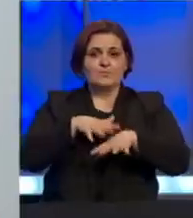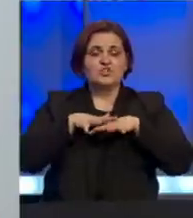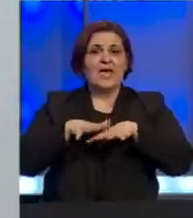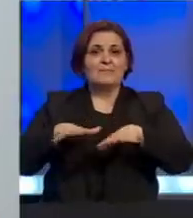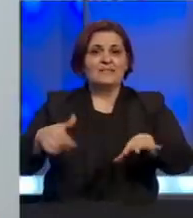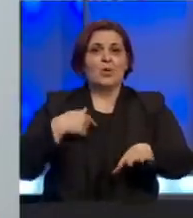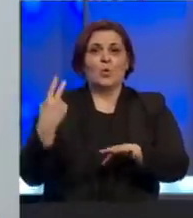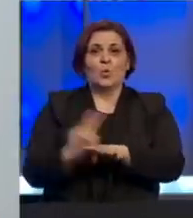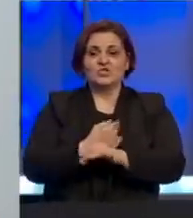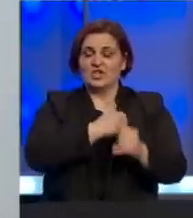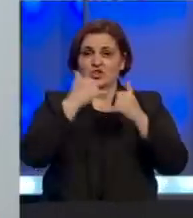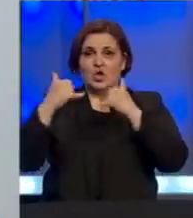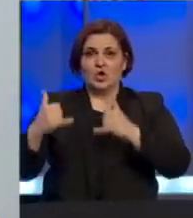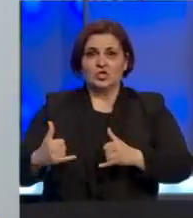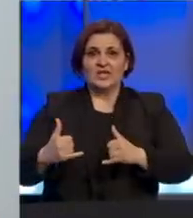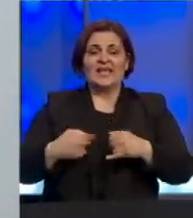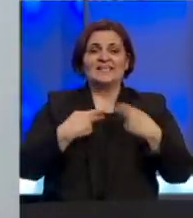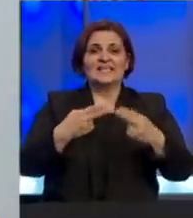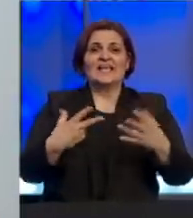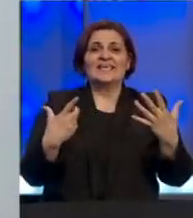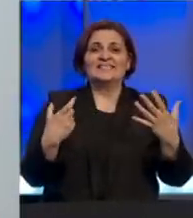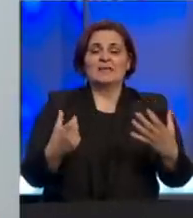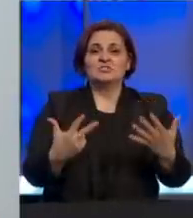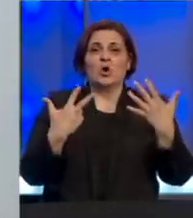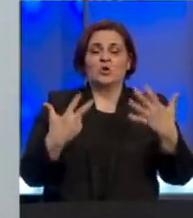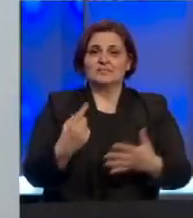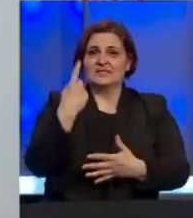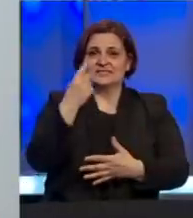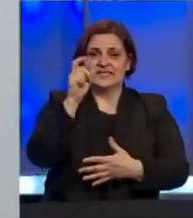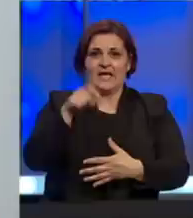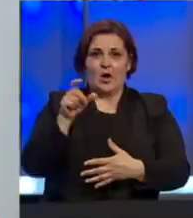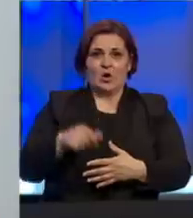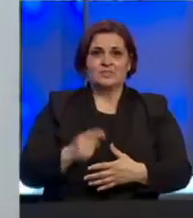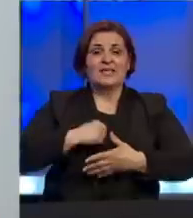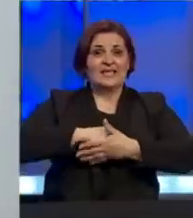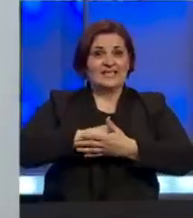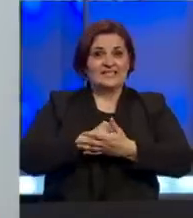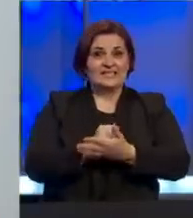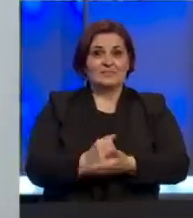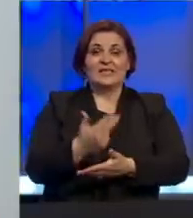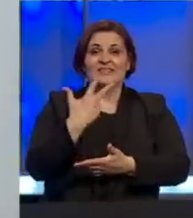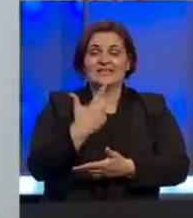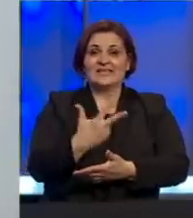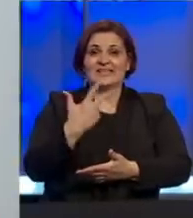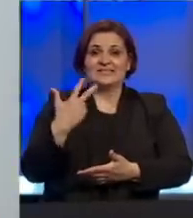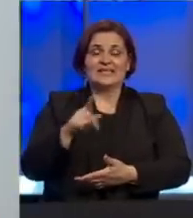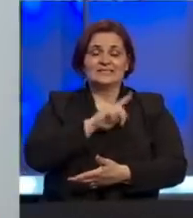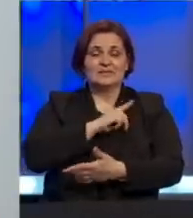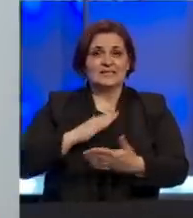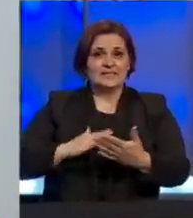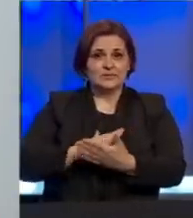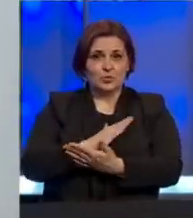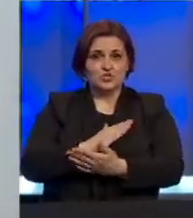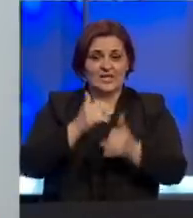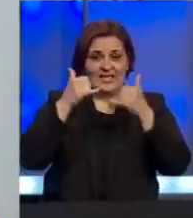u našoj zemlji do danas zaraženo je 781 osoba. Zabilježena su 33 smrtna slučaja,